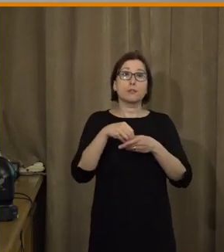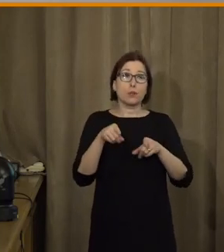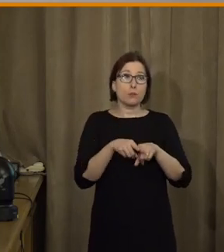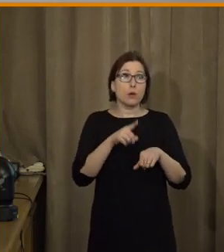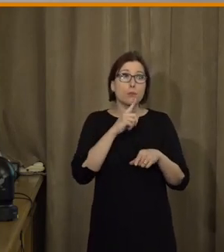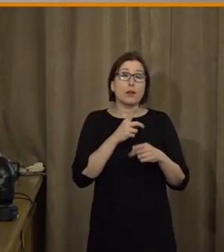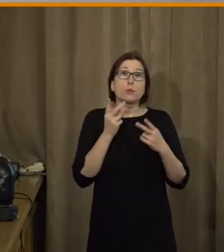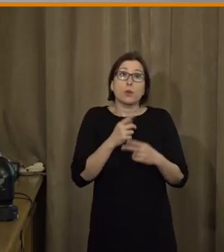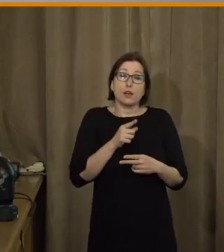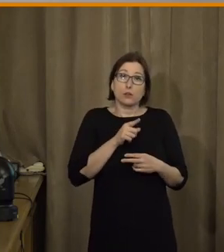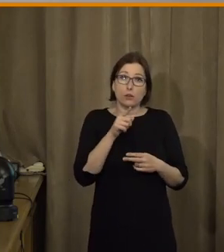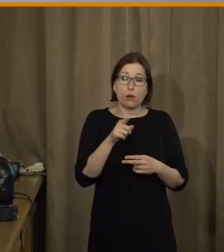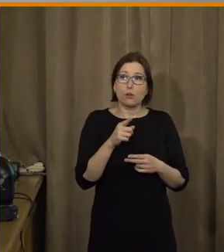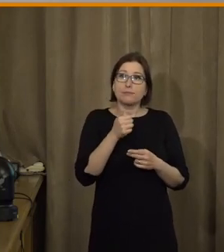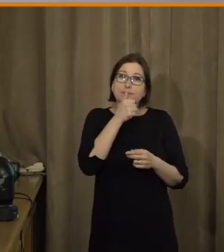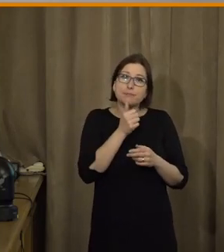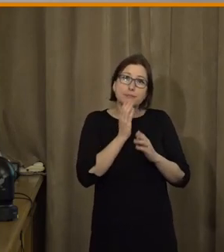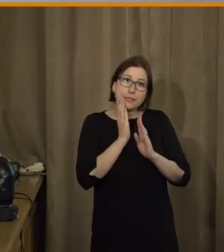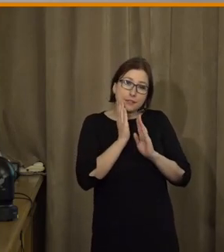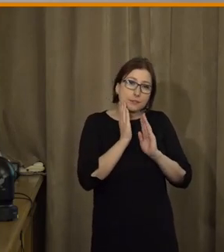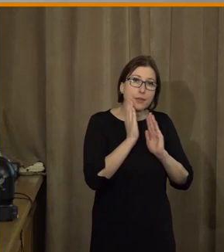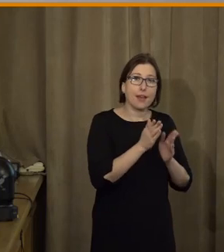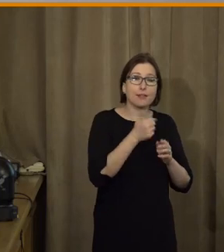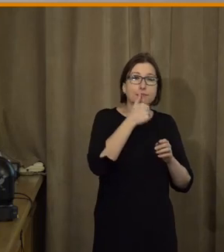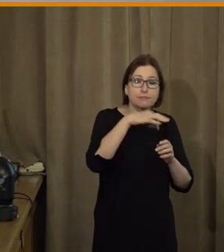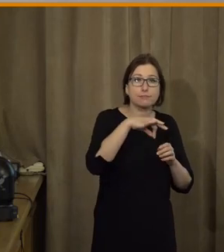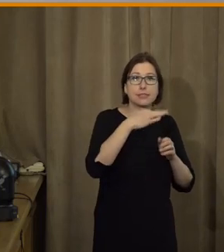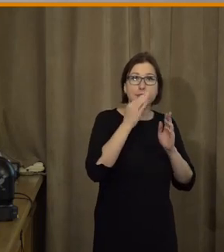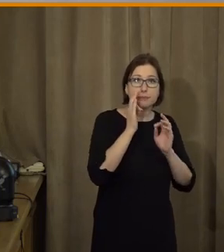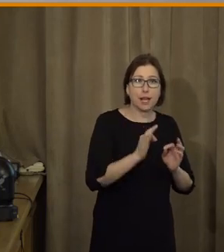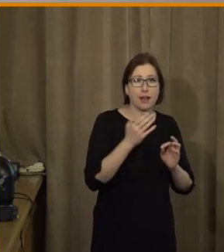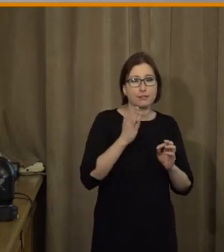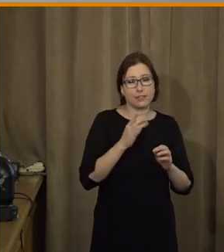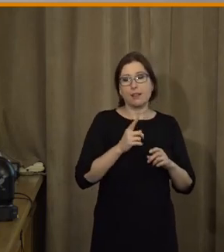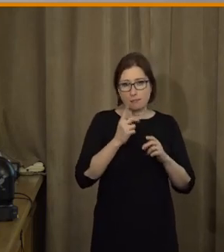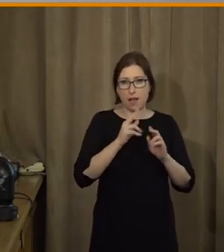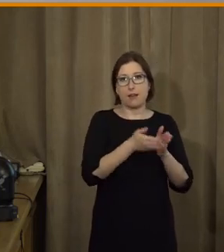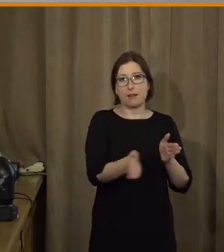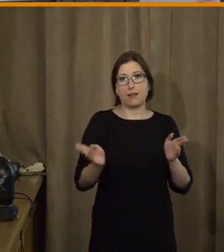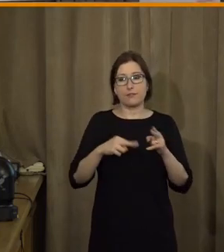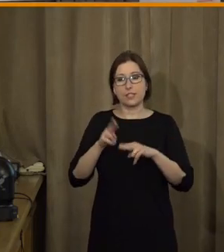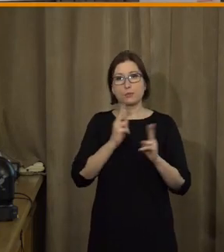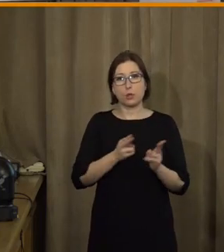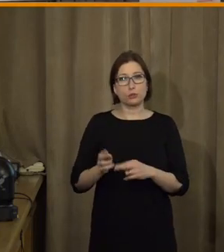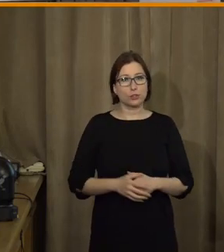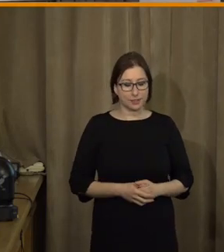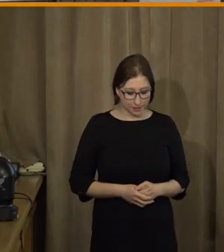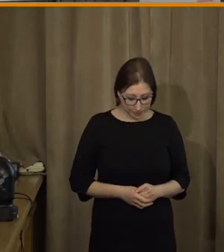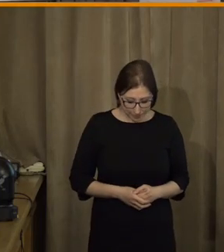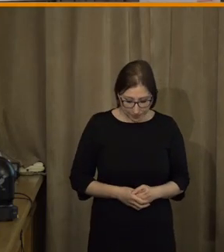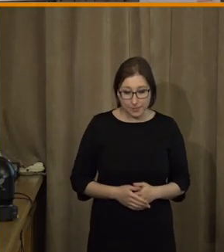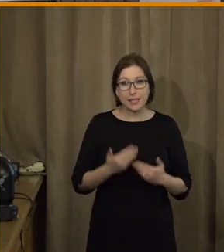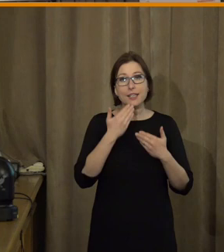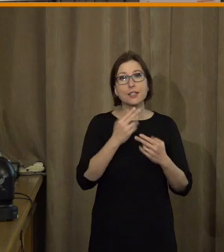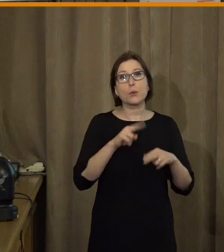nezaklínejme se tím, že nějaká jedna cesta je ta správná, neodvratná a musíme se ji přizpůsobit. Děkuji za reakci.